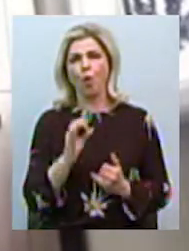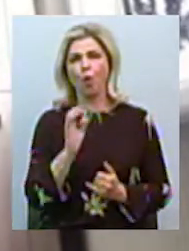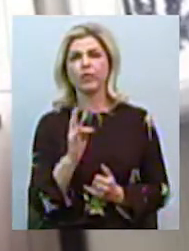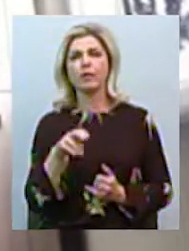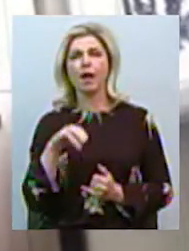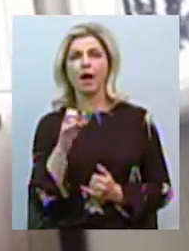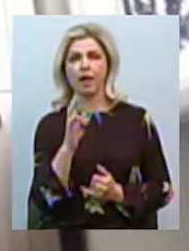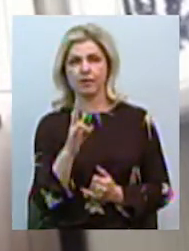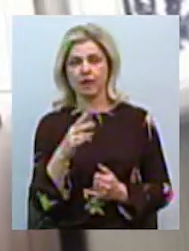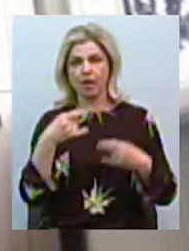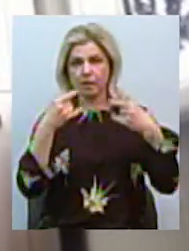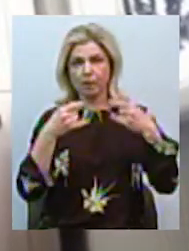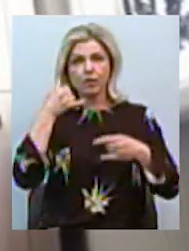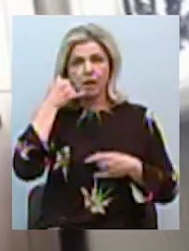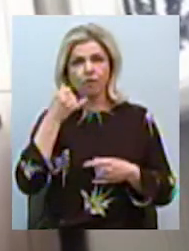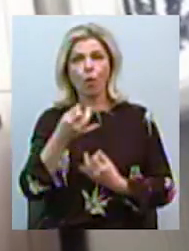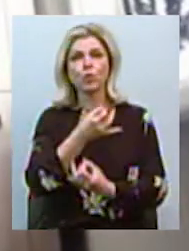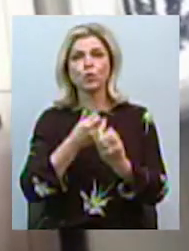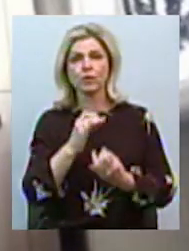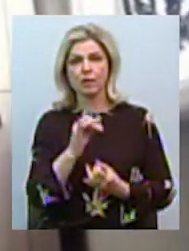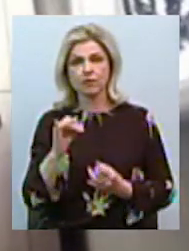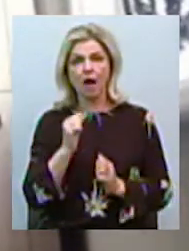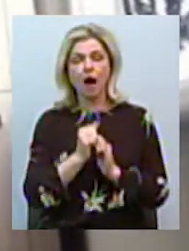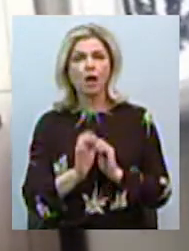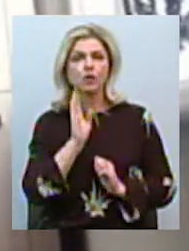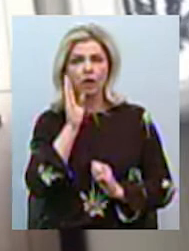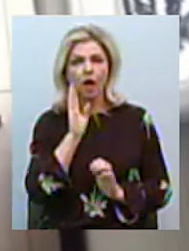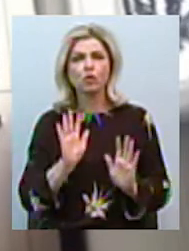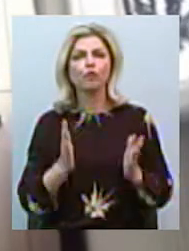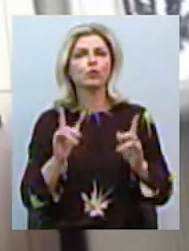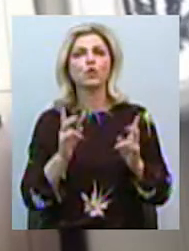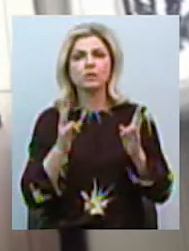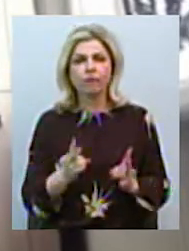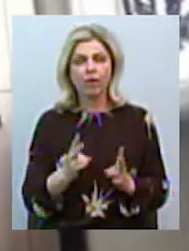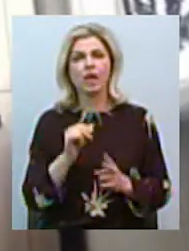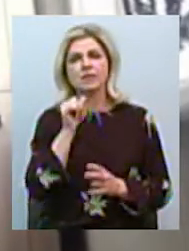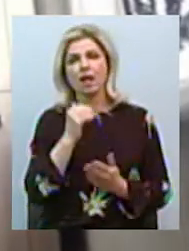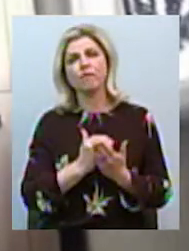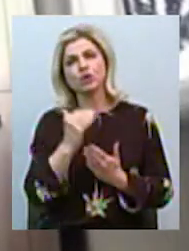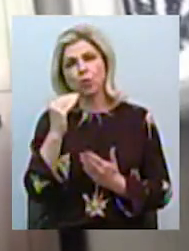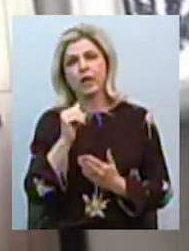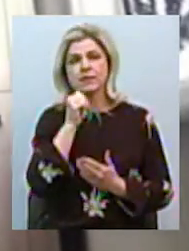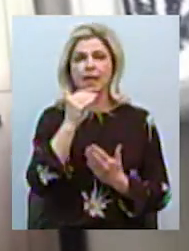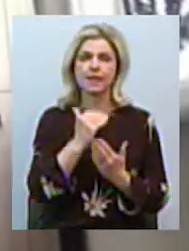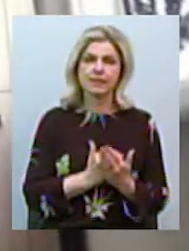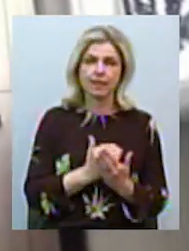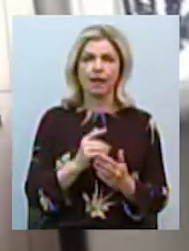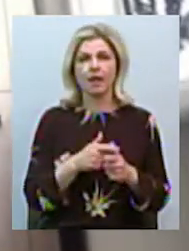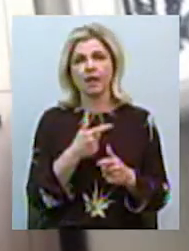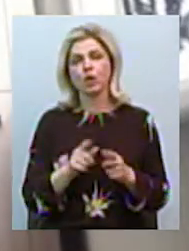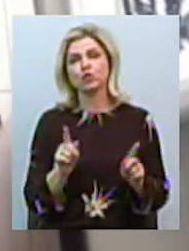телефону, так, консультації. Кожен ранок, якщо щось трапилось вночі, сахар високий, сахар низький, а це той, що